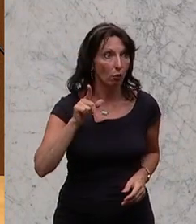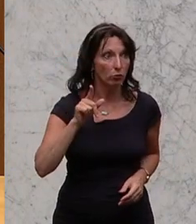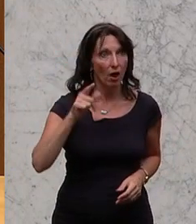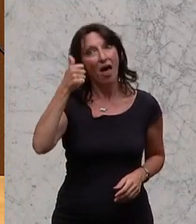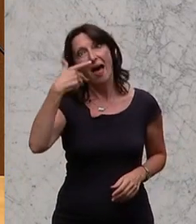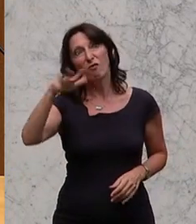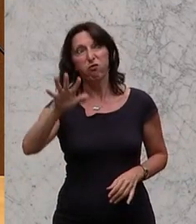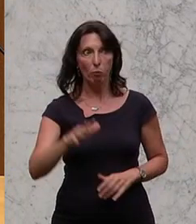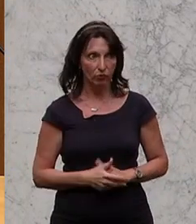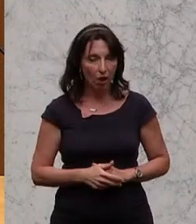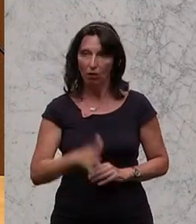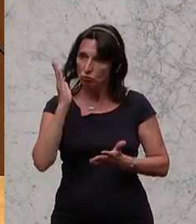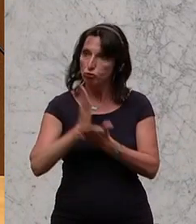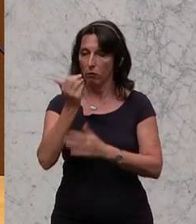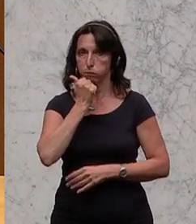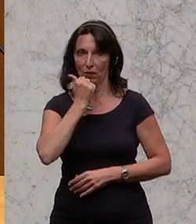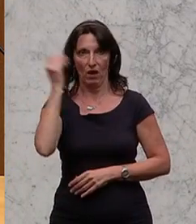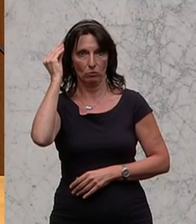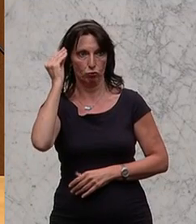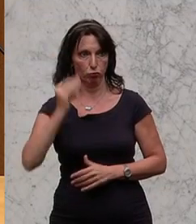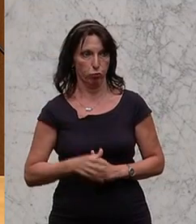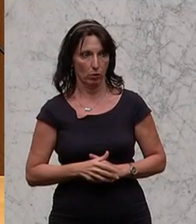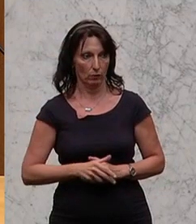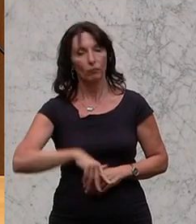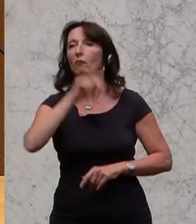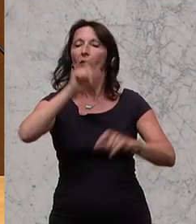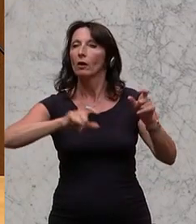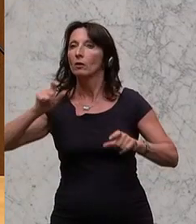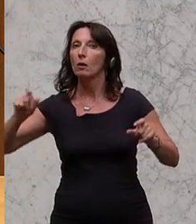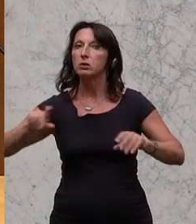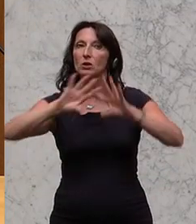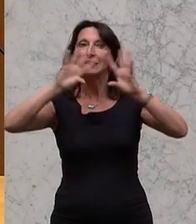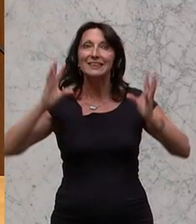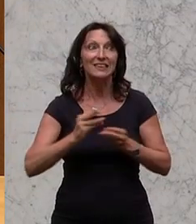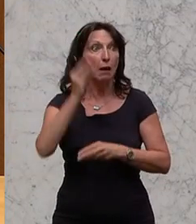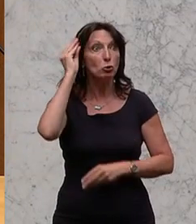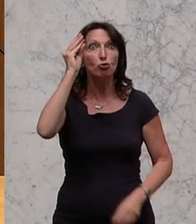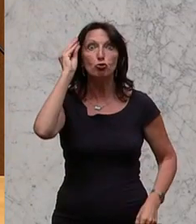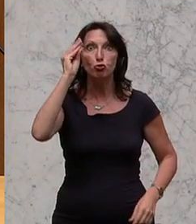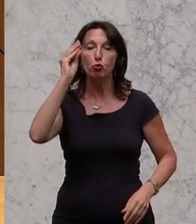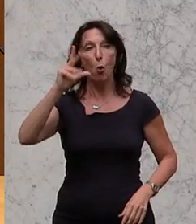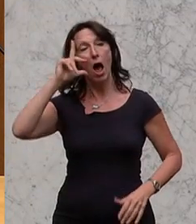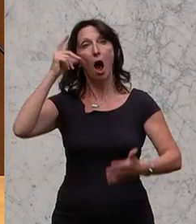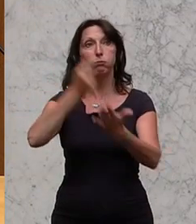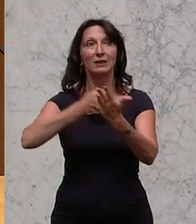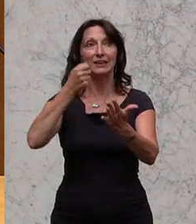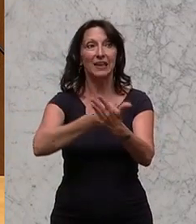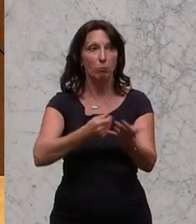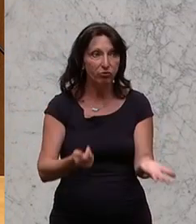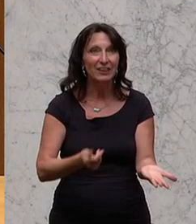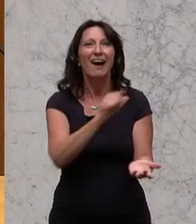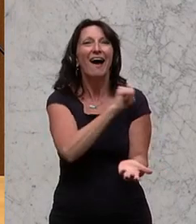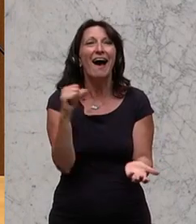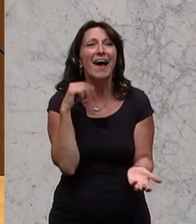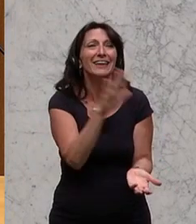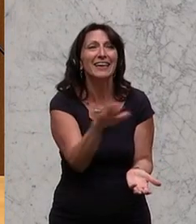Bevölkerung. Und mithin jene, die für diese Gesamtschule immer wieder das Wort führen, haben ihre eigenen Kinder in den Privatschulen.